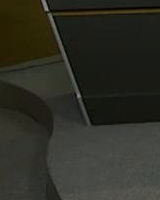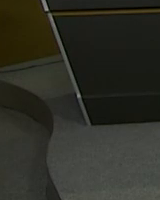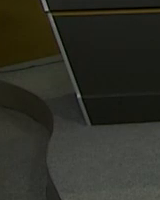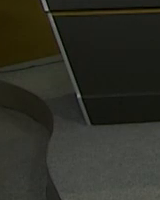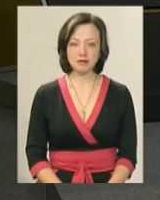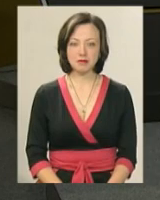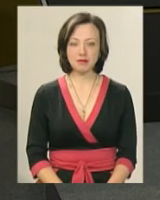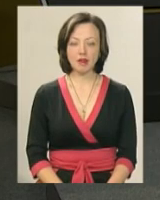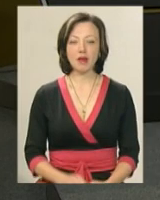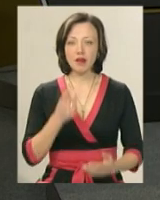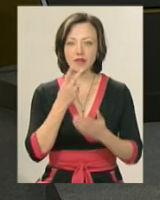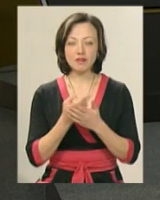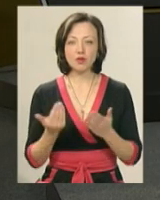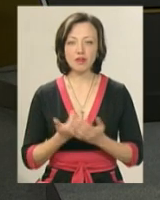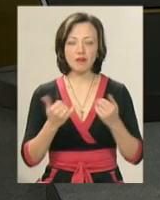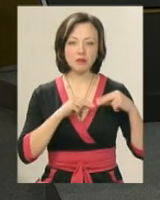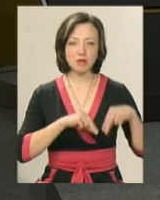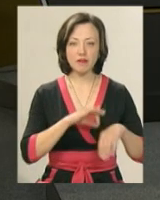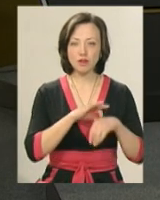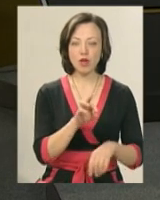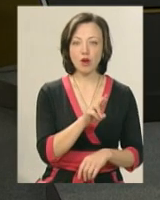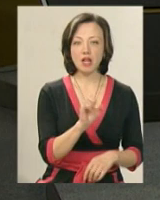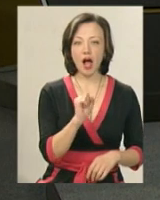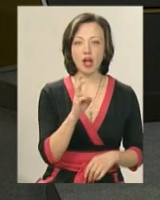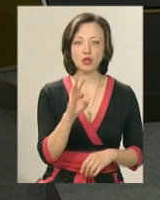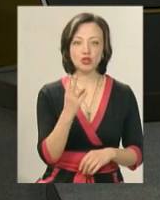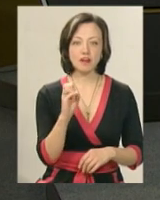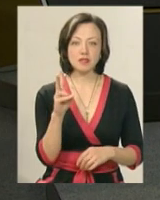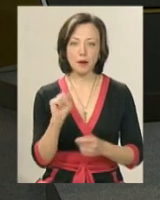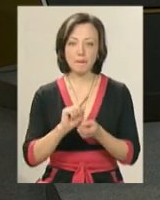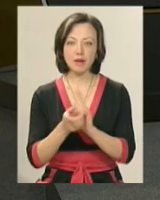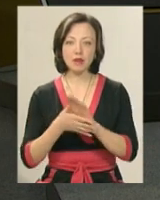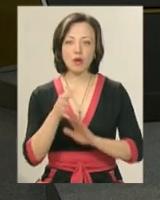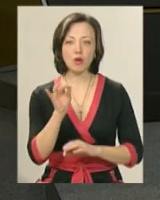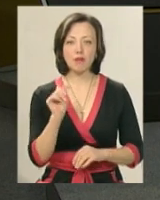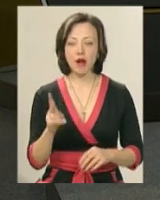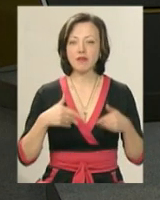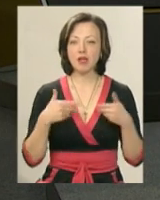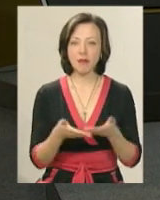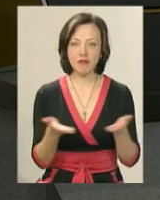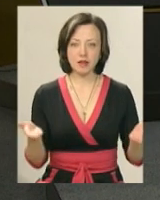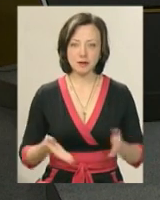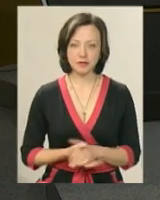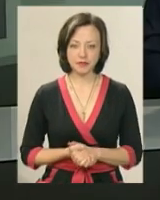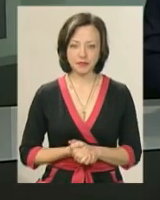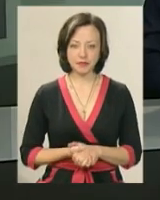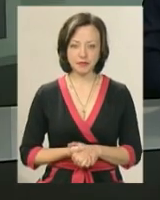Ви дивитеся новини. В студії працює ведуча Ярослава Антошевська, перекладач на жестову мову Ольга Рибак. Ми вітаємо вас.